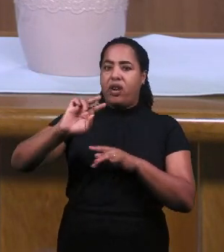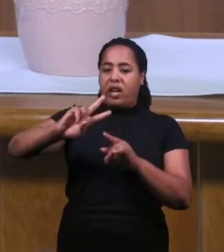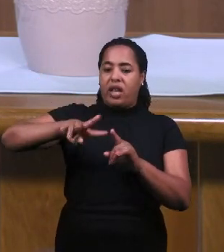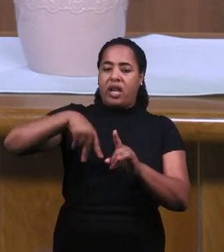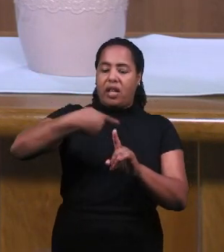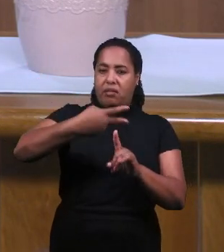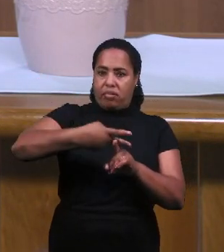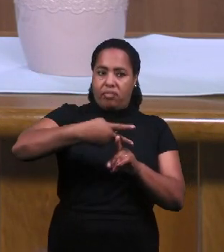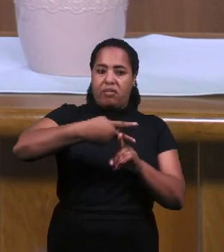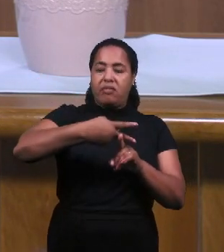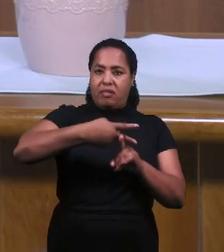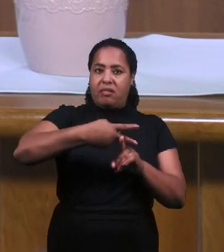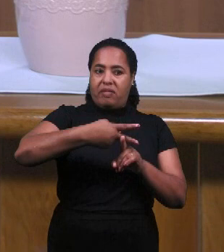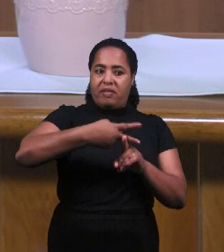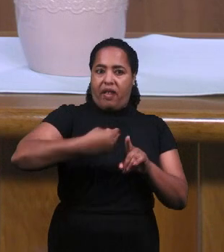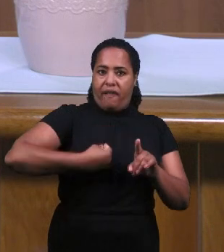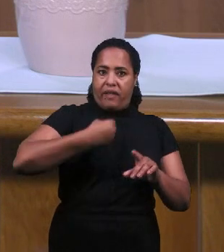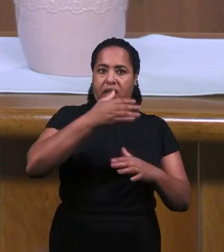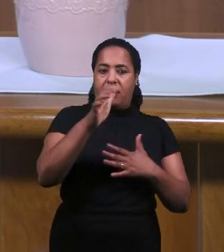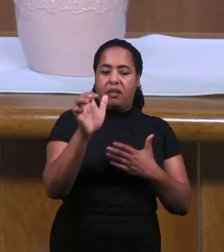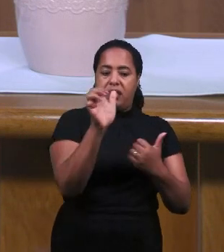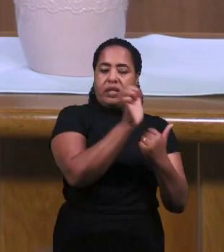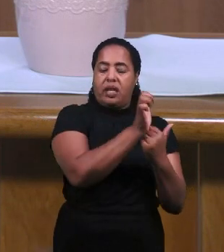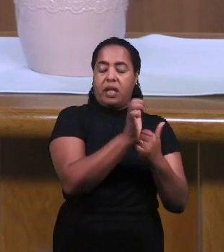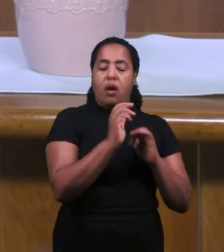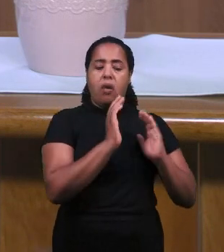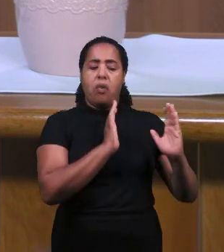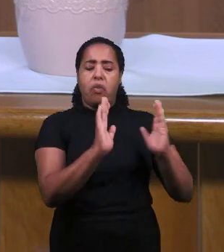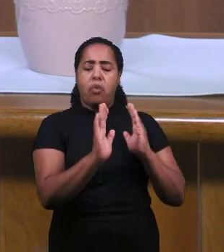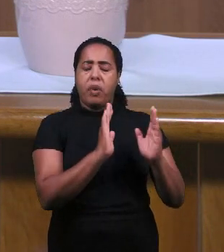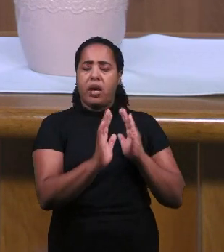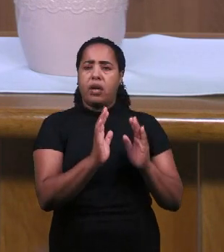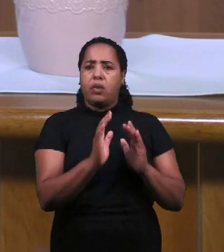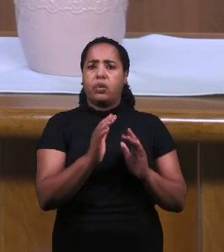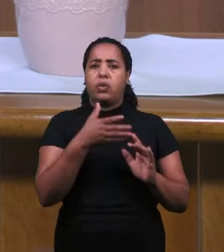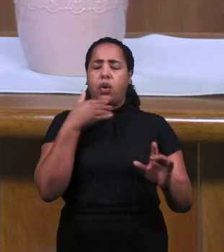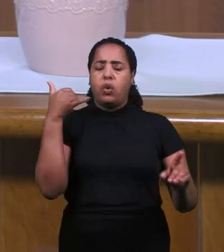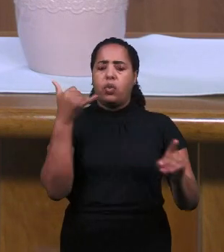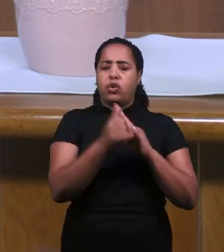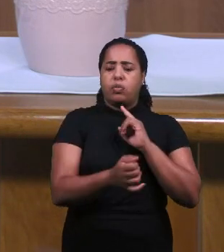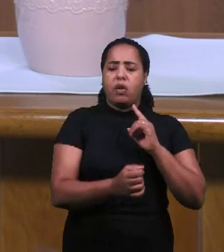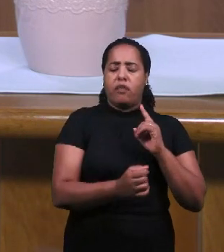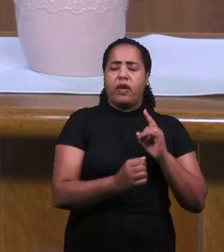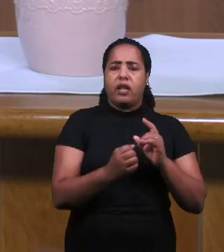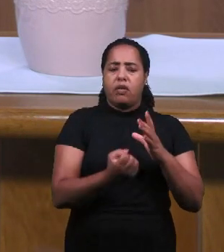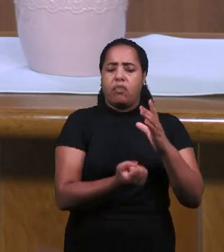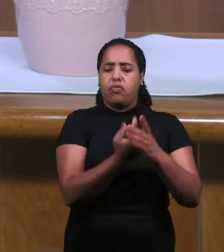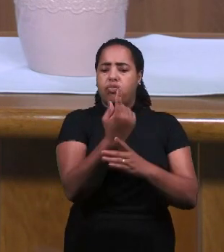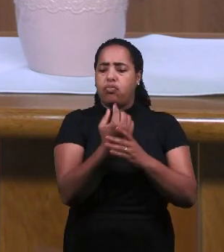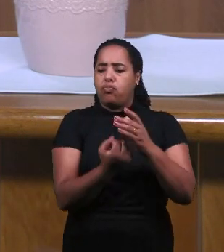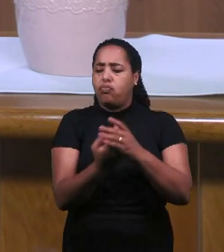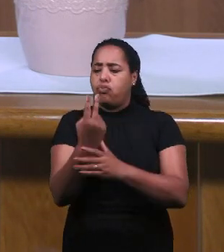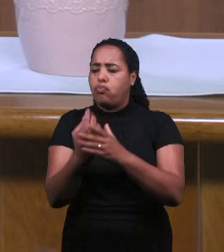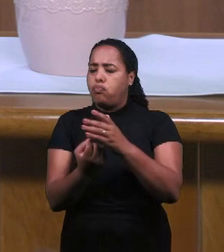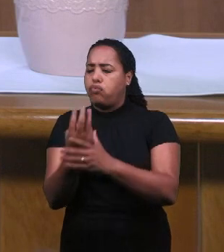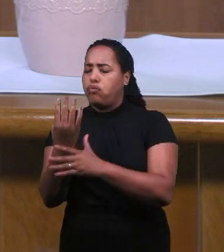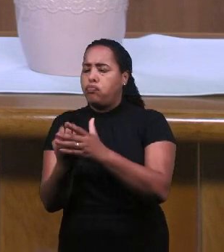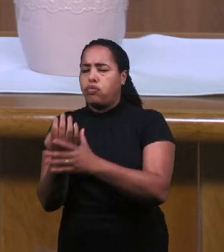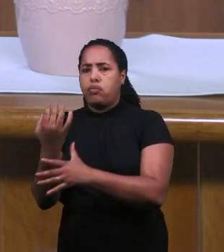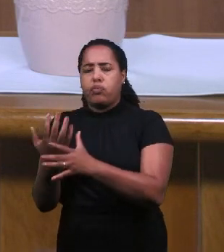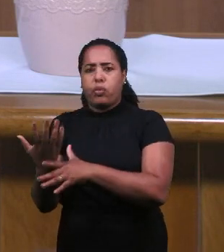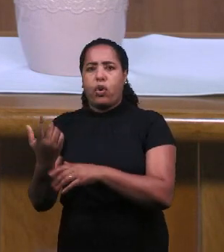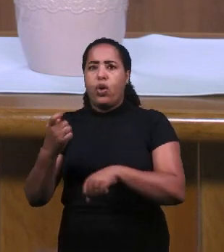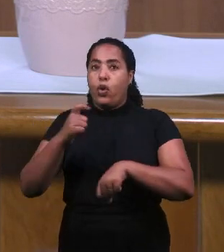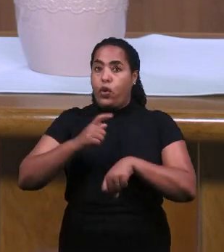Восхищен Пока Не Был Излита Двойная Порция На Элисе В Этот Вомент Явились